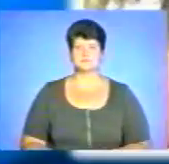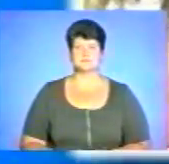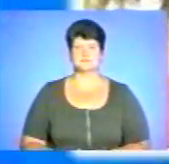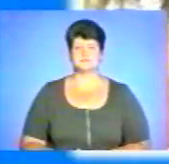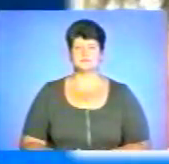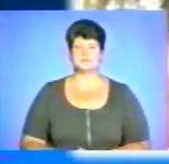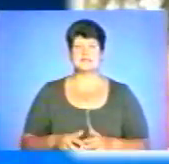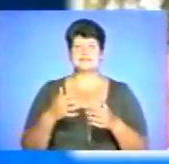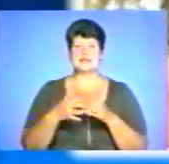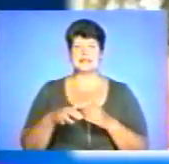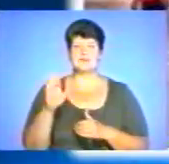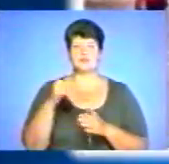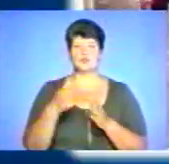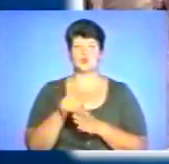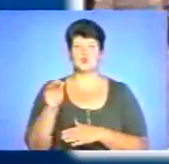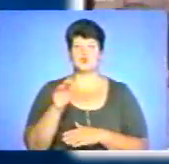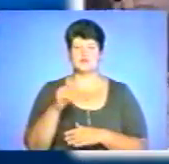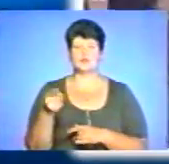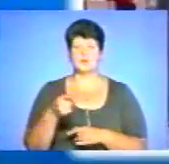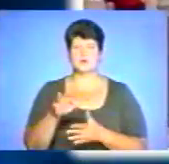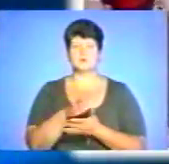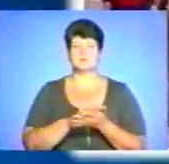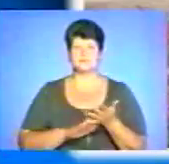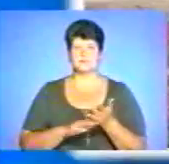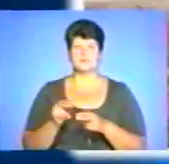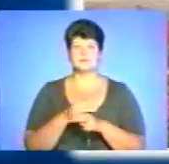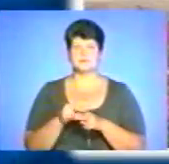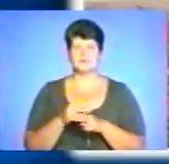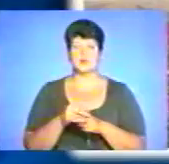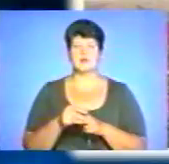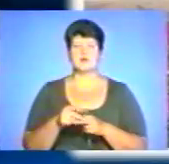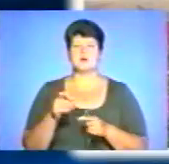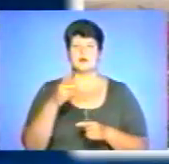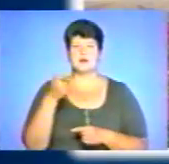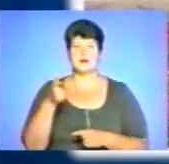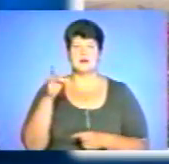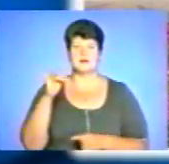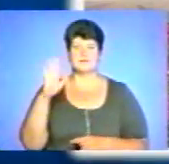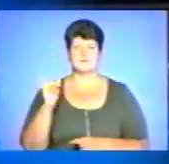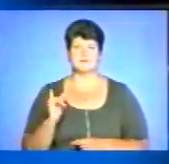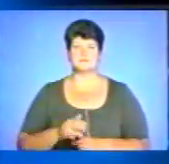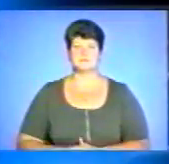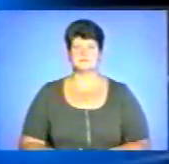З середини вересня до жовтня на Тернопільщині триває профілактика гострих респіраторних вірусних інфекцій.